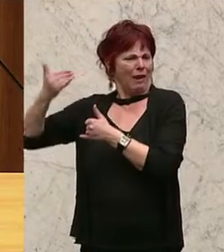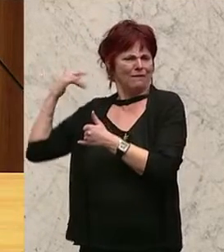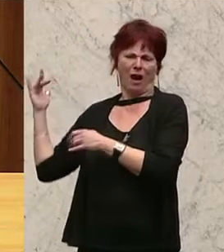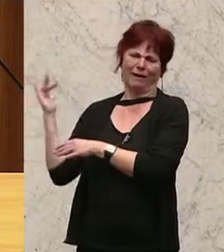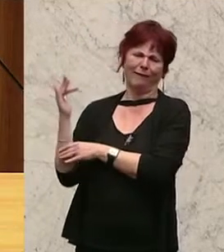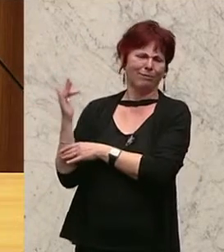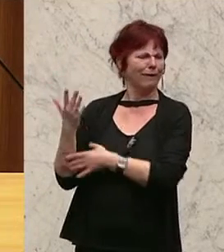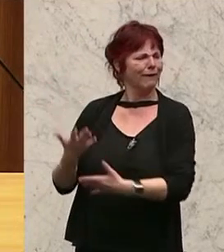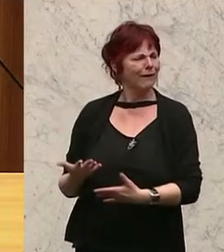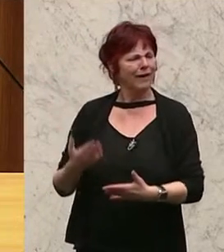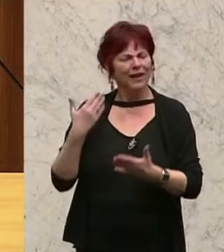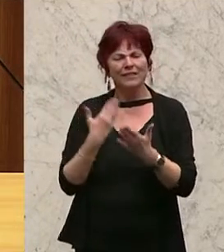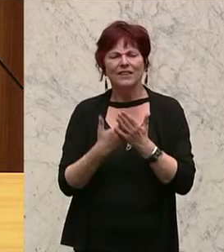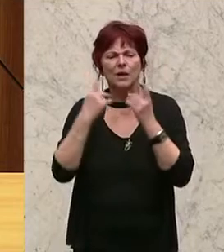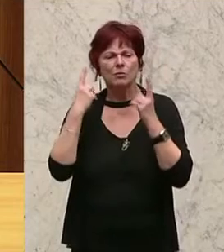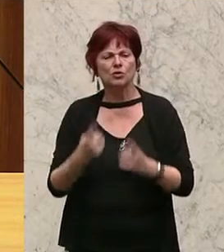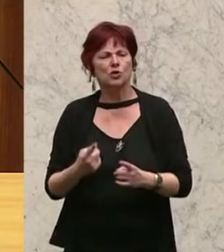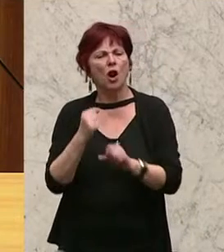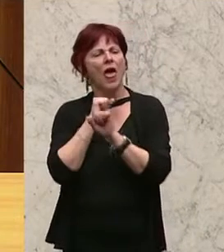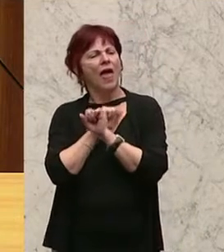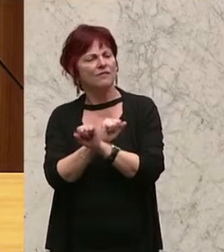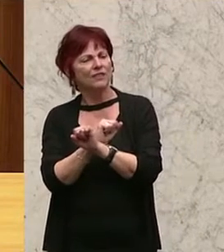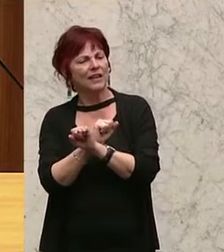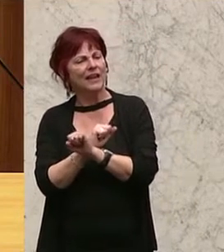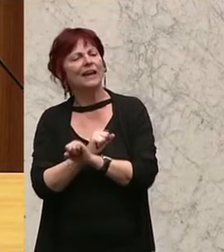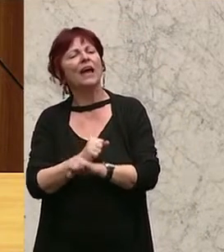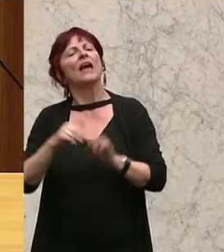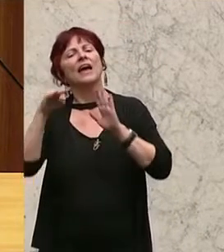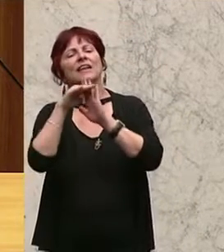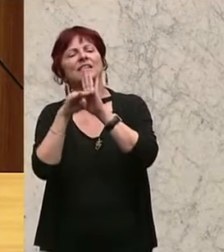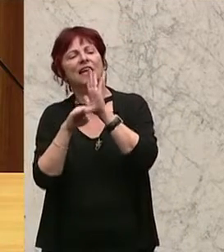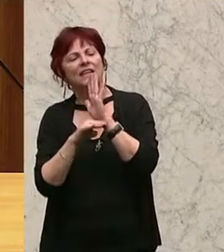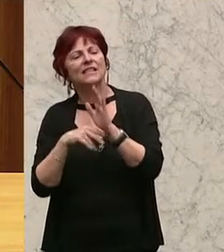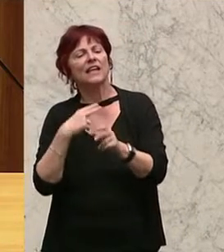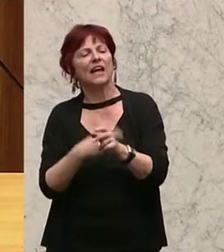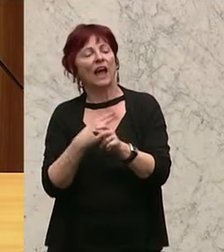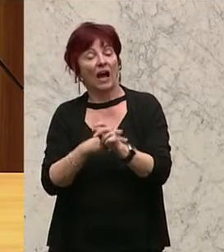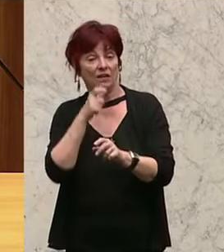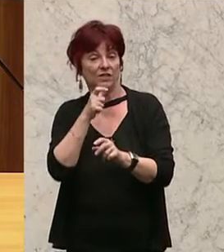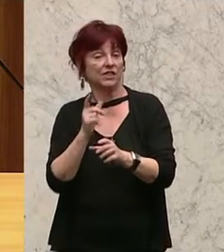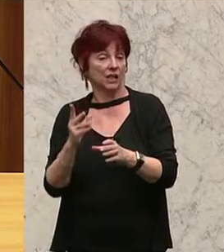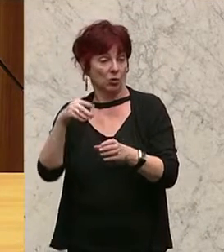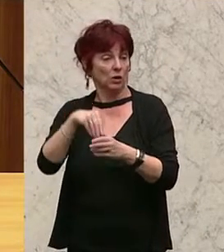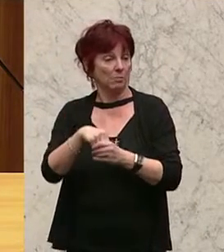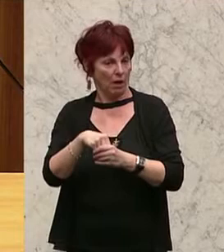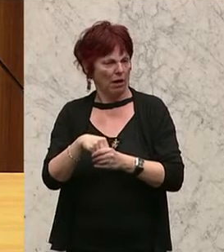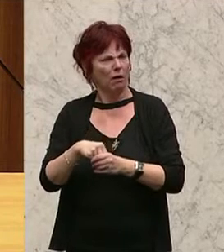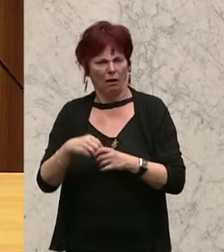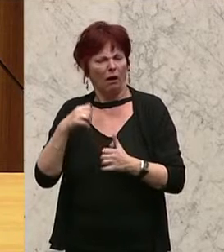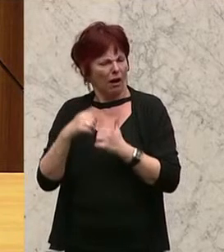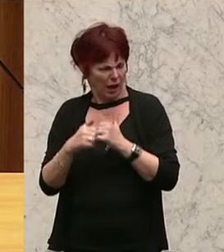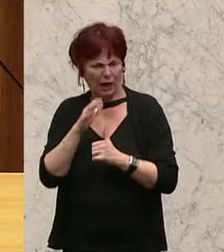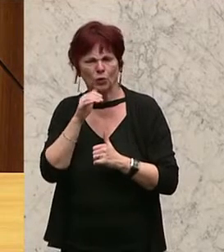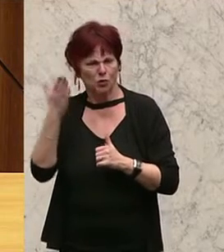daher die Häftlinge in eine gesetzliche Krankenversicherung einbringen sollte, hat der Rechnungshof ganz klar gefordert. Es steht